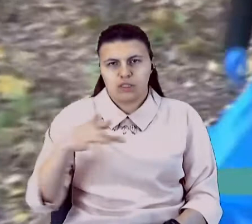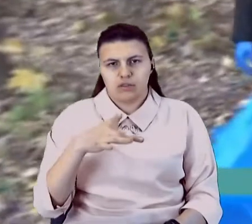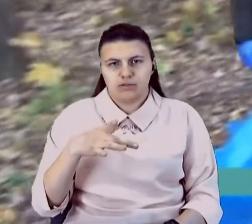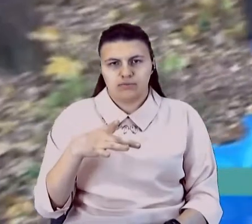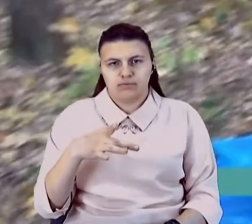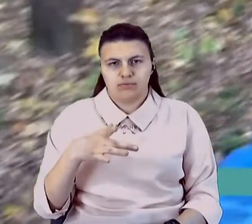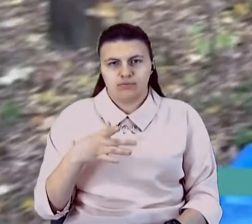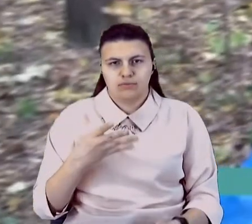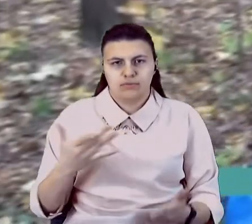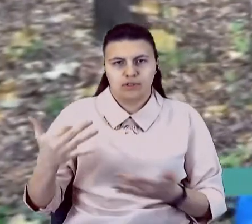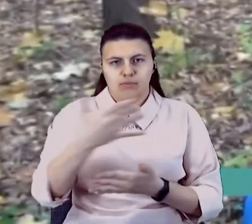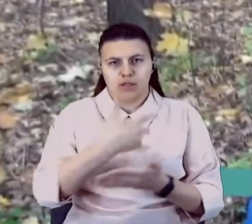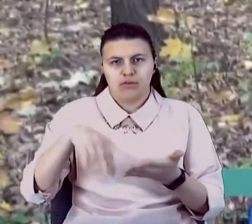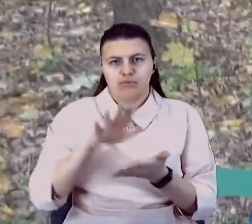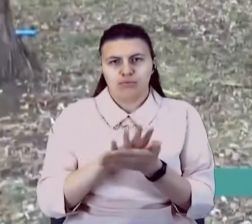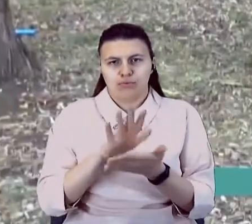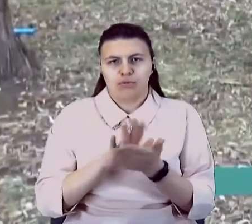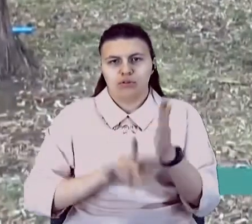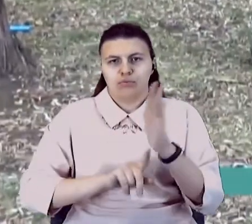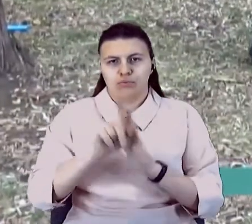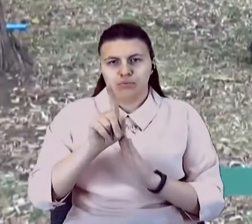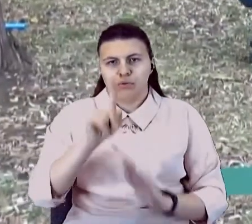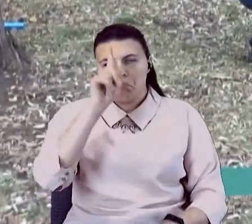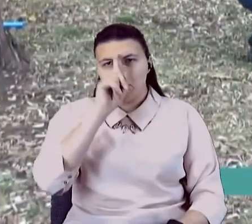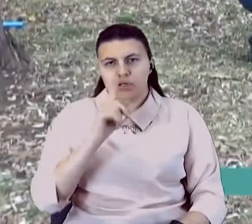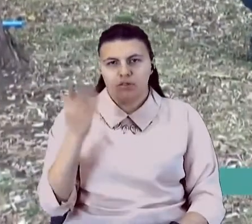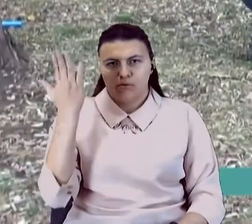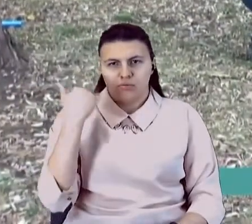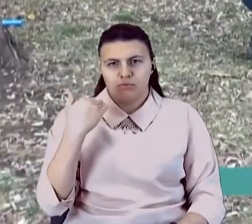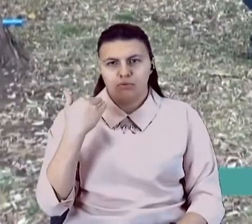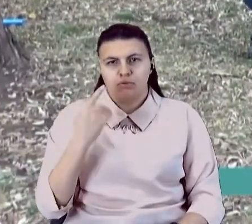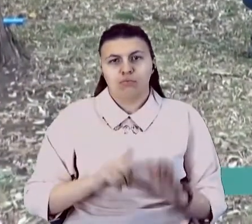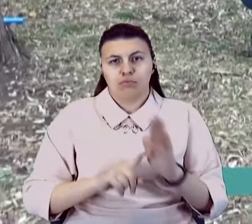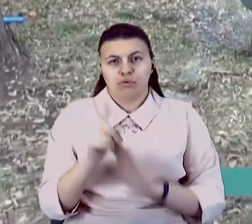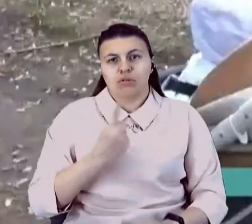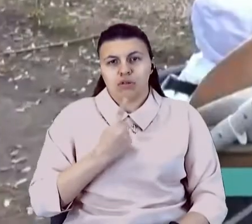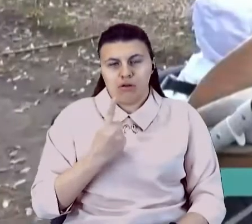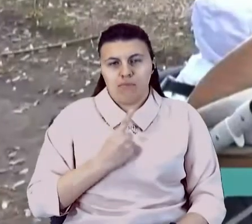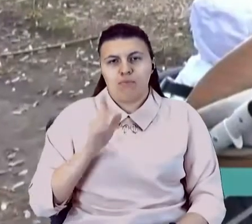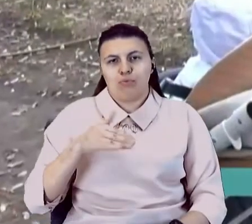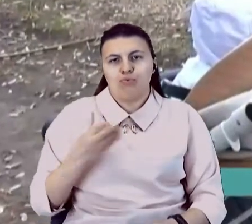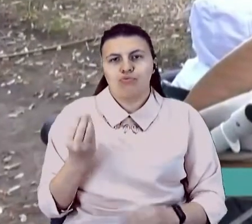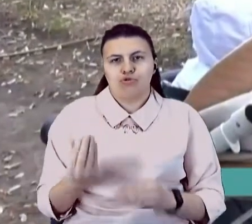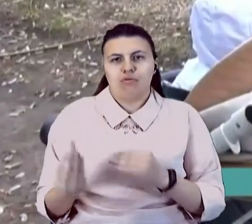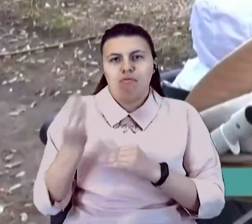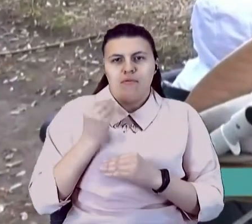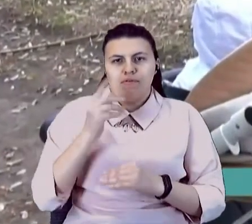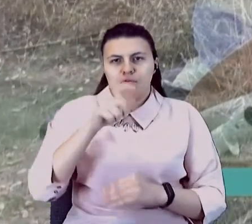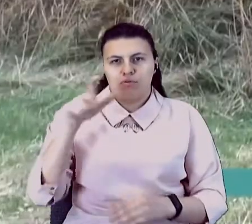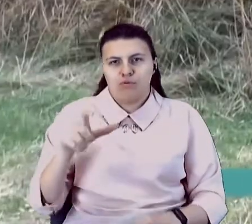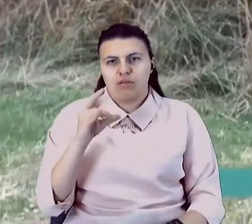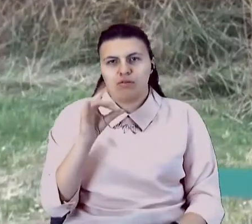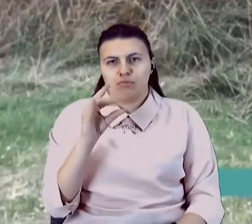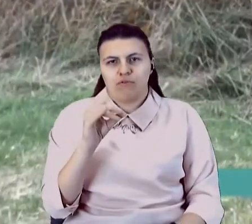Ігор розпочав збирати сміття місяць тому. Спочатку один, згодом до нього приєдналися однодумці. Анна Бокова прийшла з